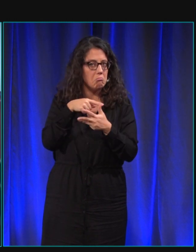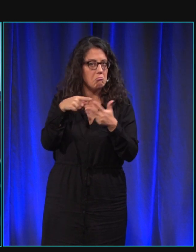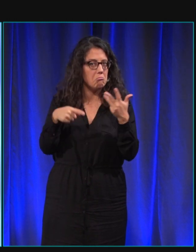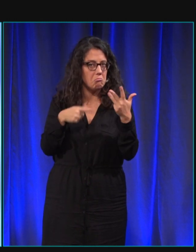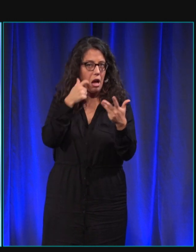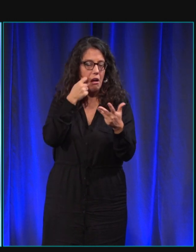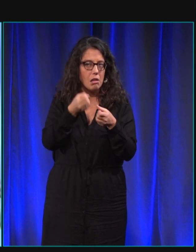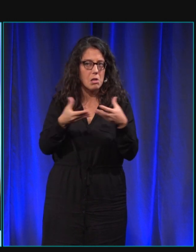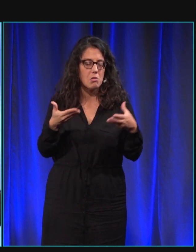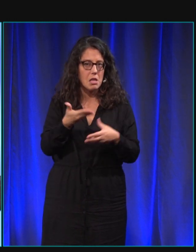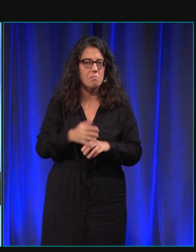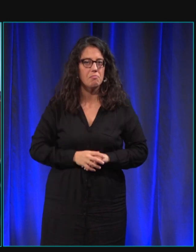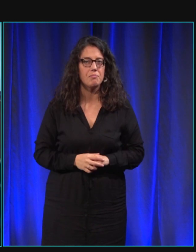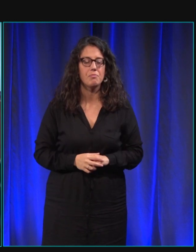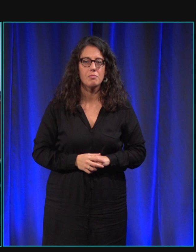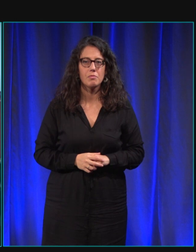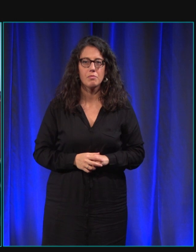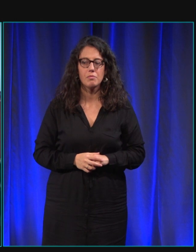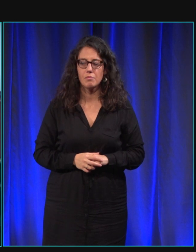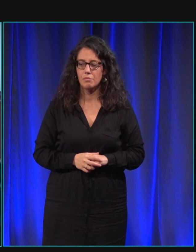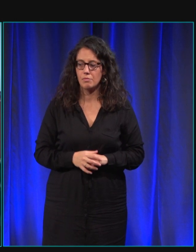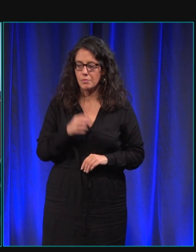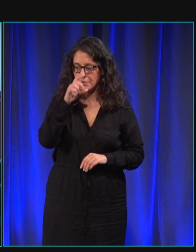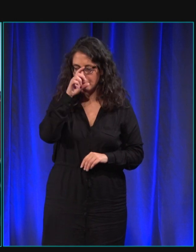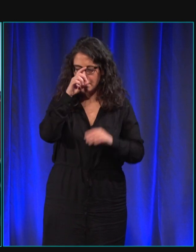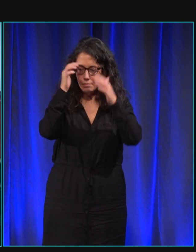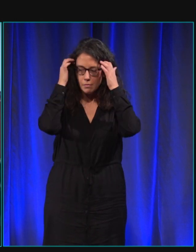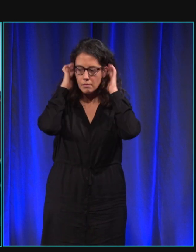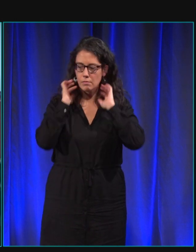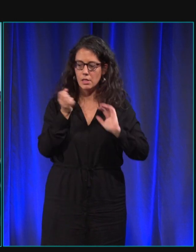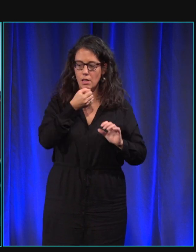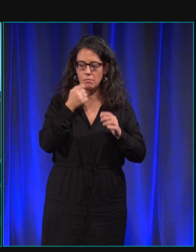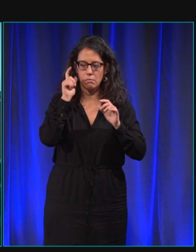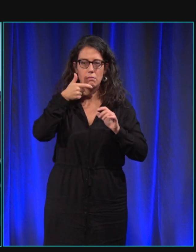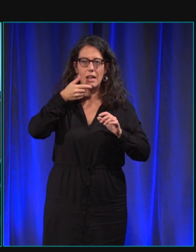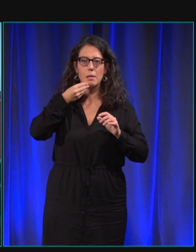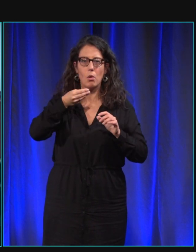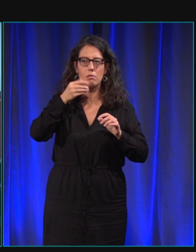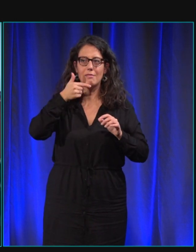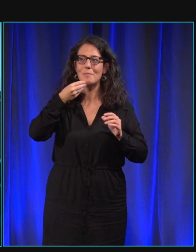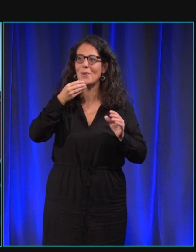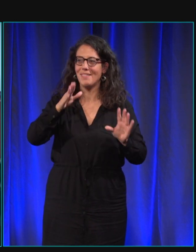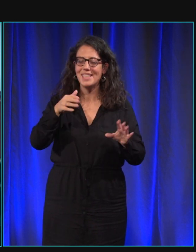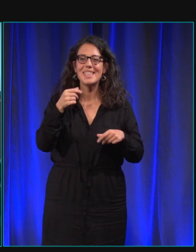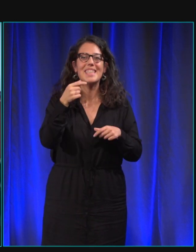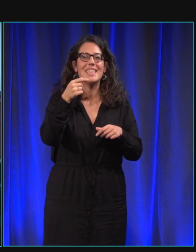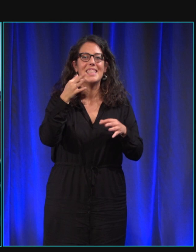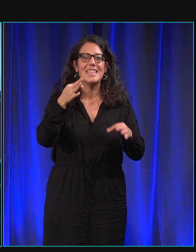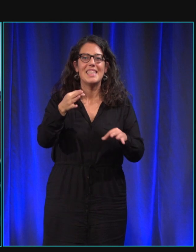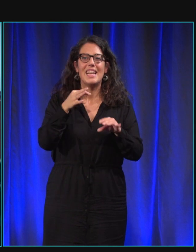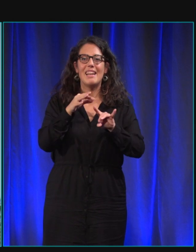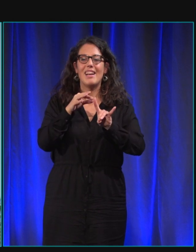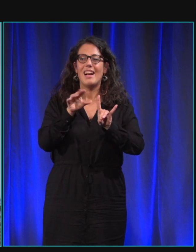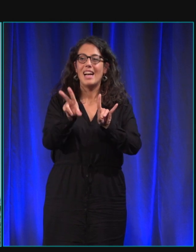particulièrement pour les chiens guide